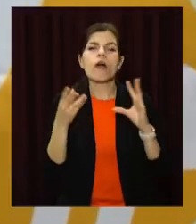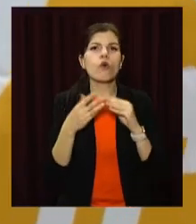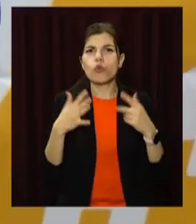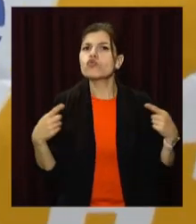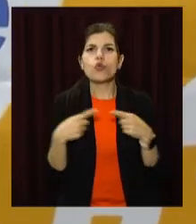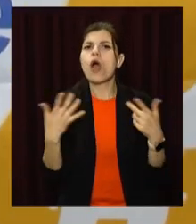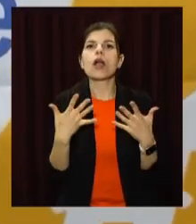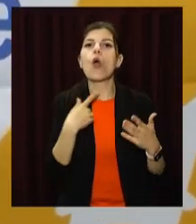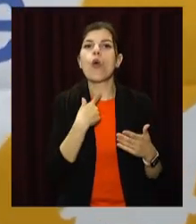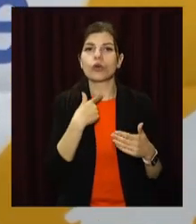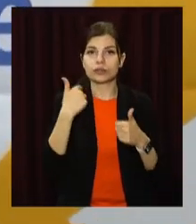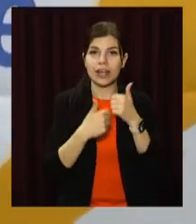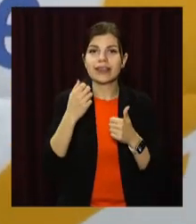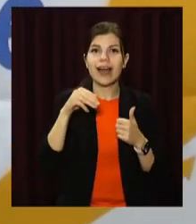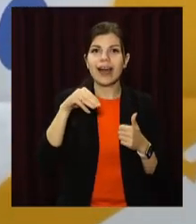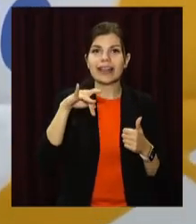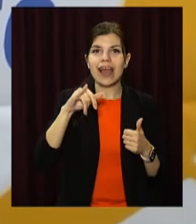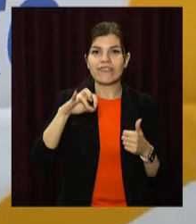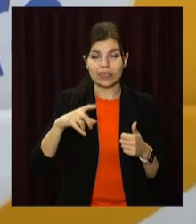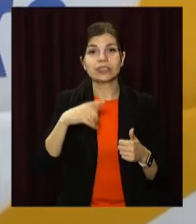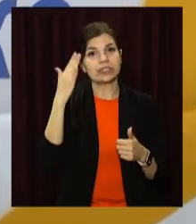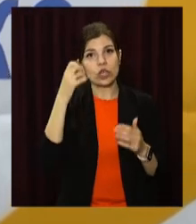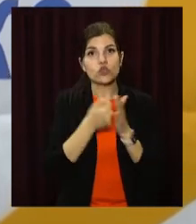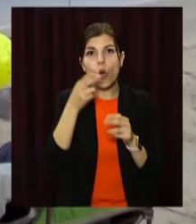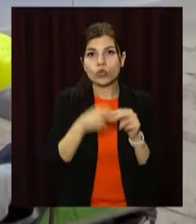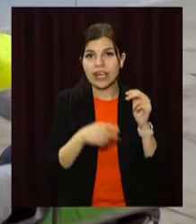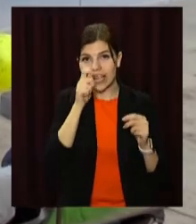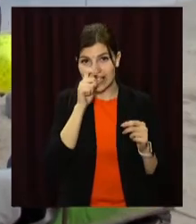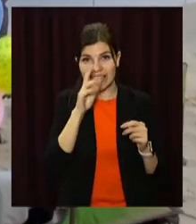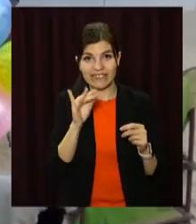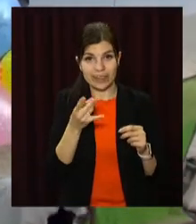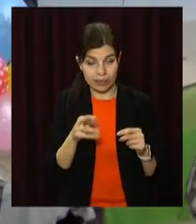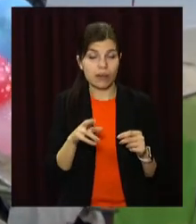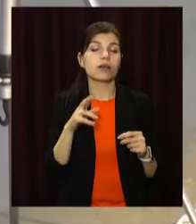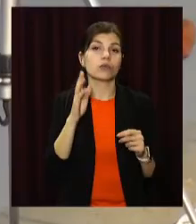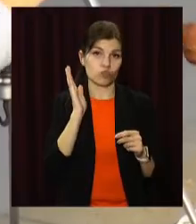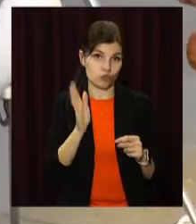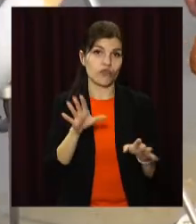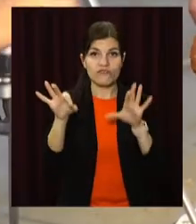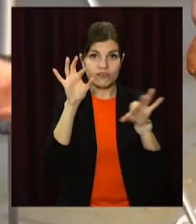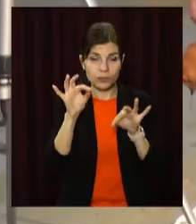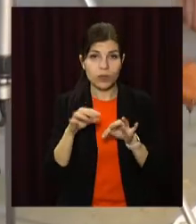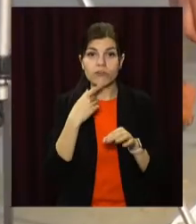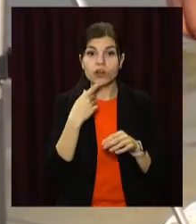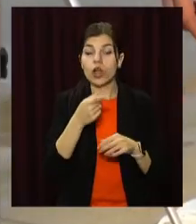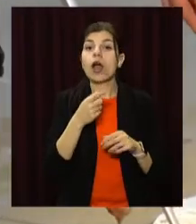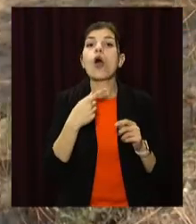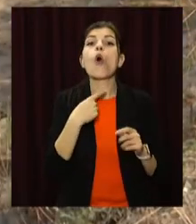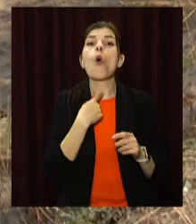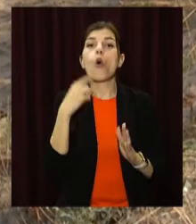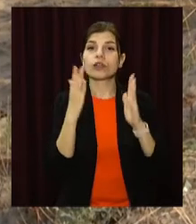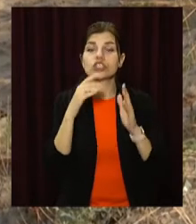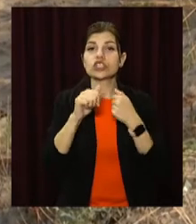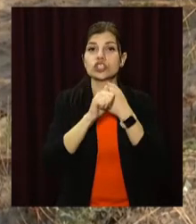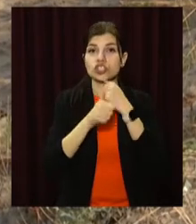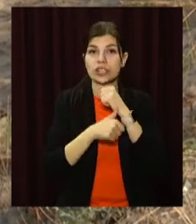виставлять на голосування на травневі свята, планують затвердити до кінця квітня. Планується попереднє, що голосування буде 16 днів, з